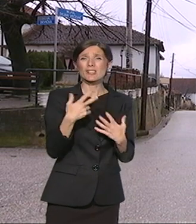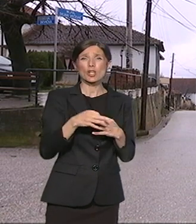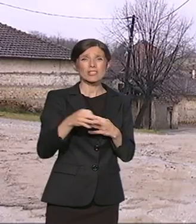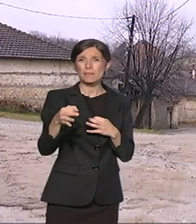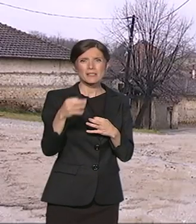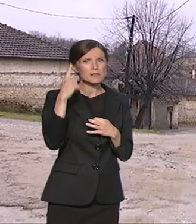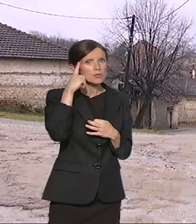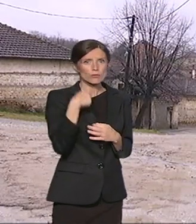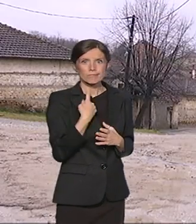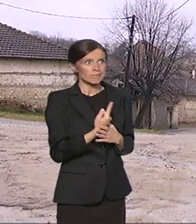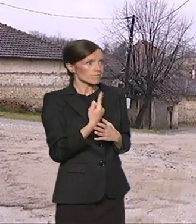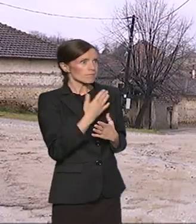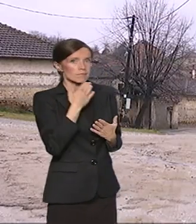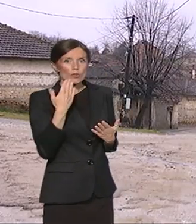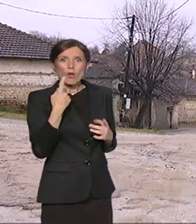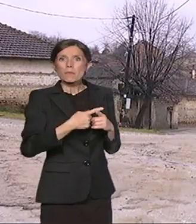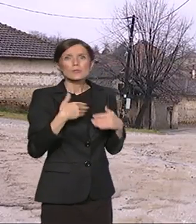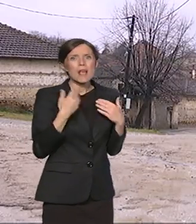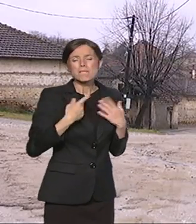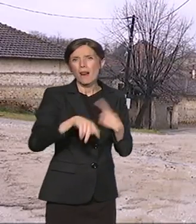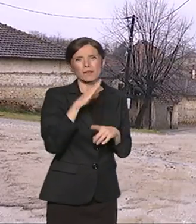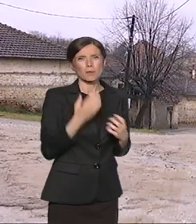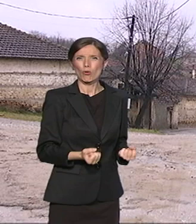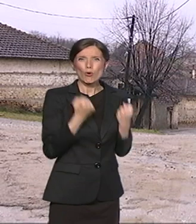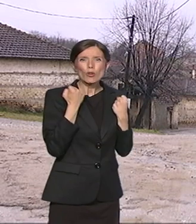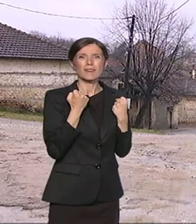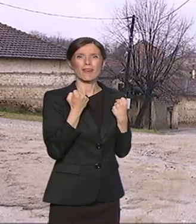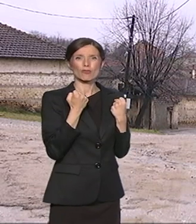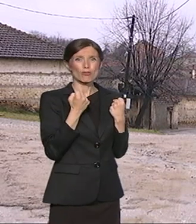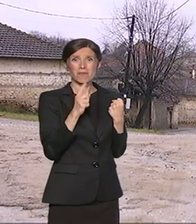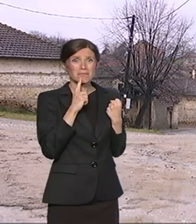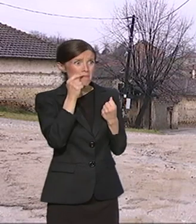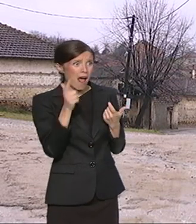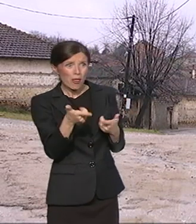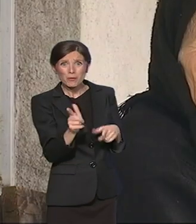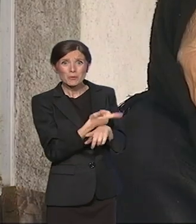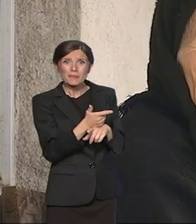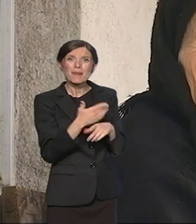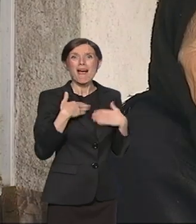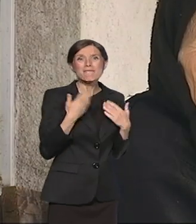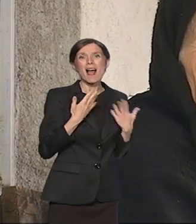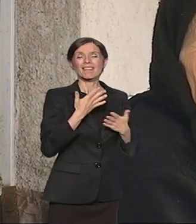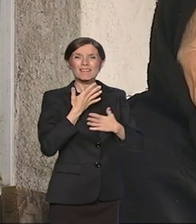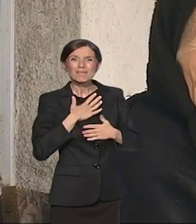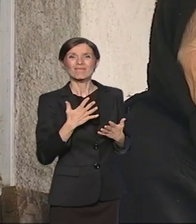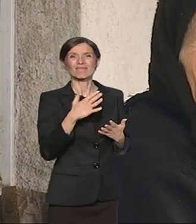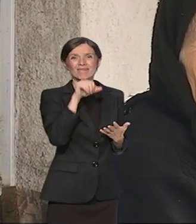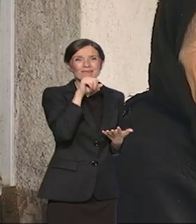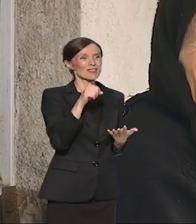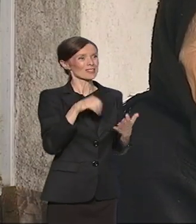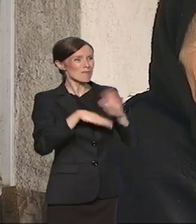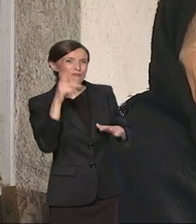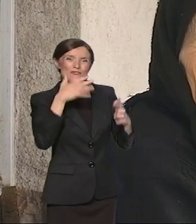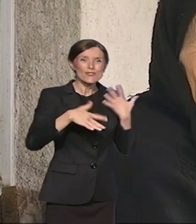i za omladinu je najteže. Zato što ima ovde malo ljudi, onda omladina traži. Znači, traži masonos,